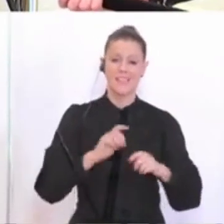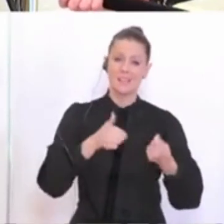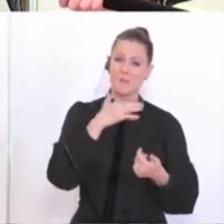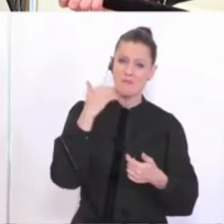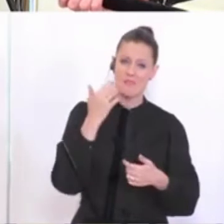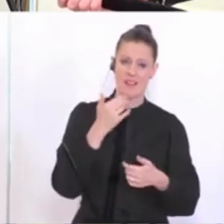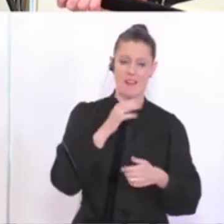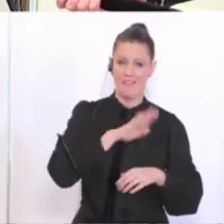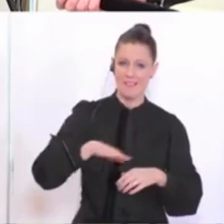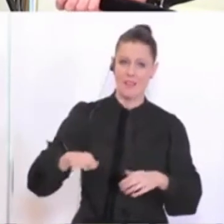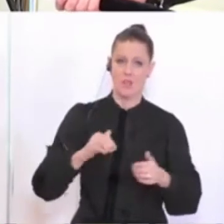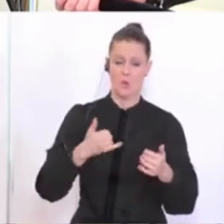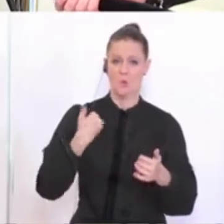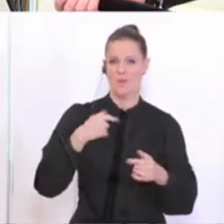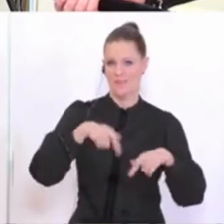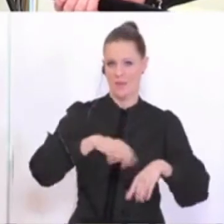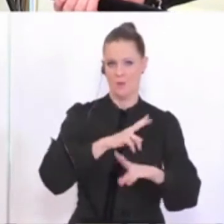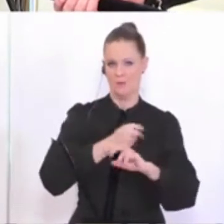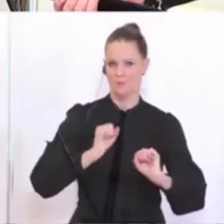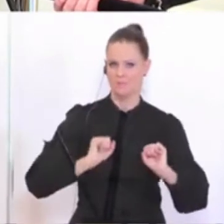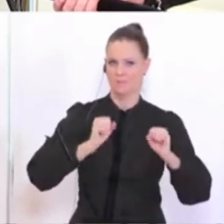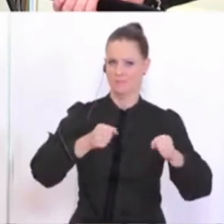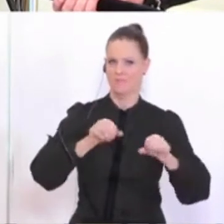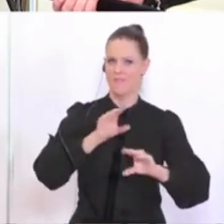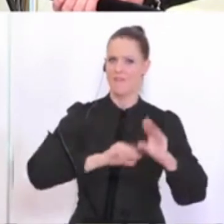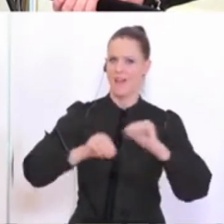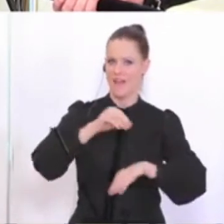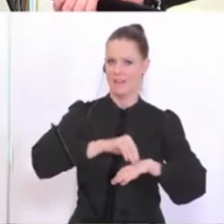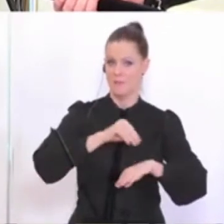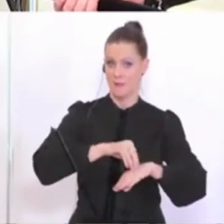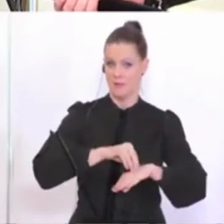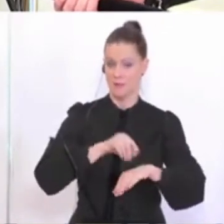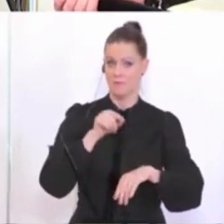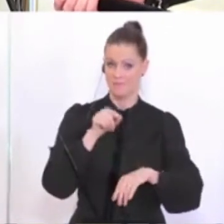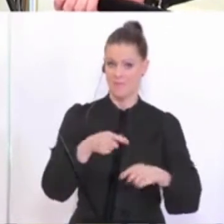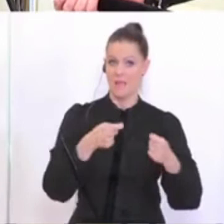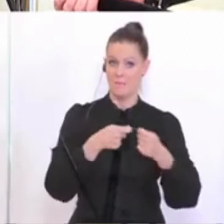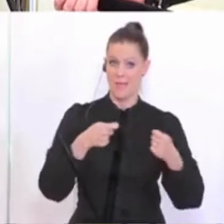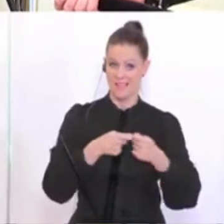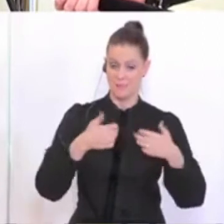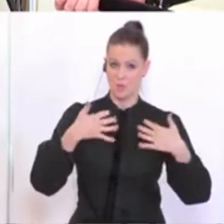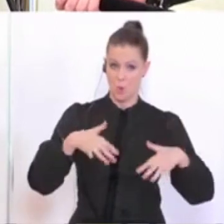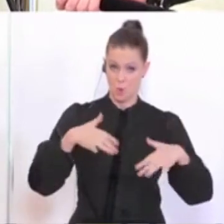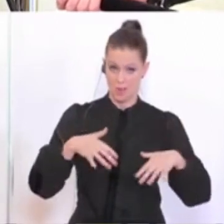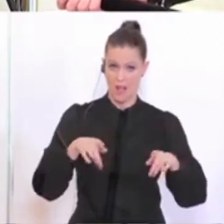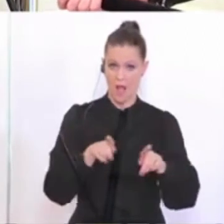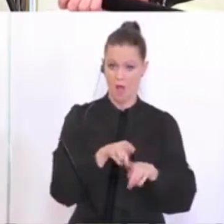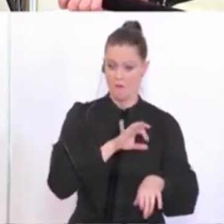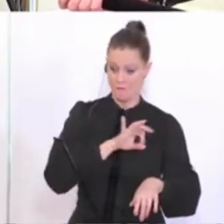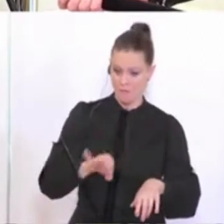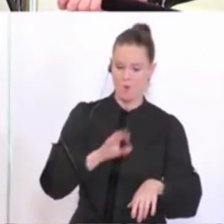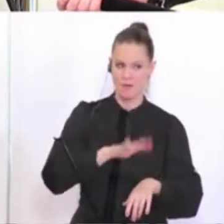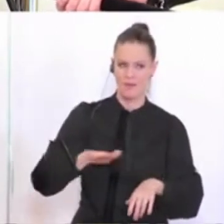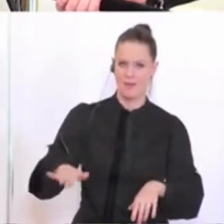Jugendliche in Österreich, die Sport betreiben und auch in Vereinen gemeldet sind, treffen diese Maßnahmen und diese Lockerungen eins zu eins auch die Kinder. Also